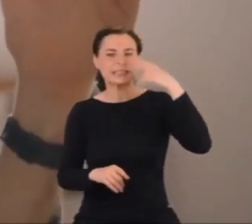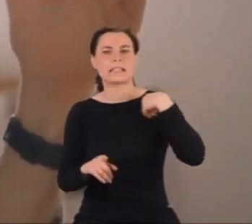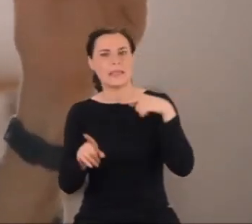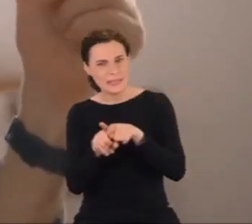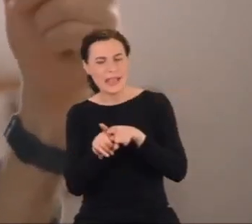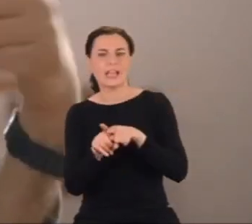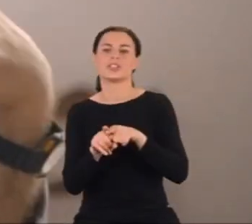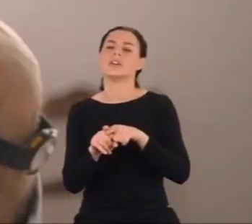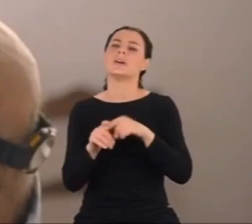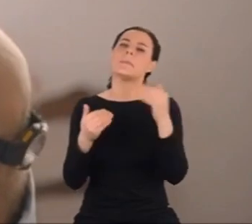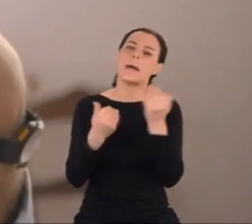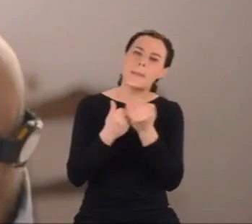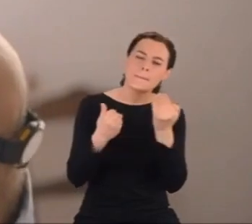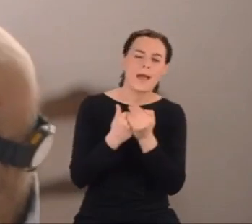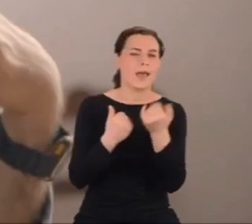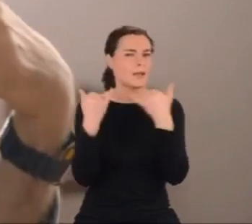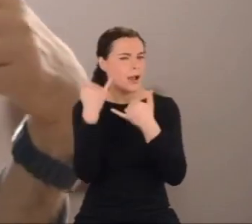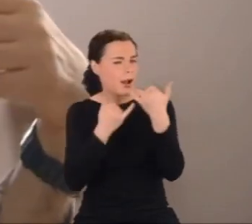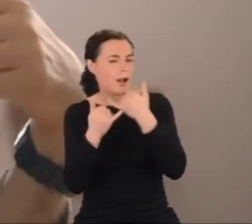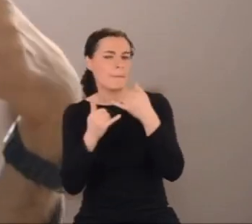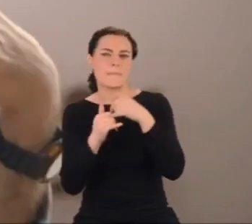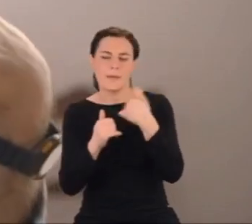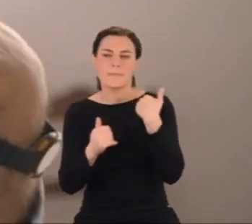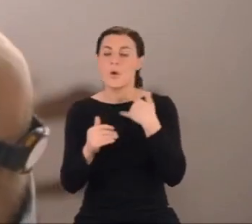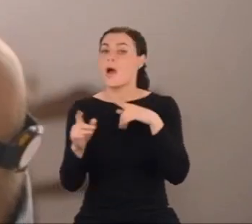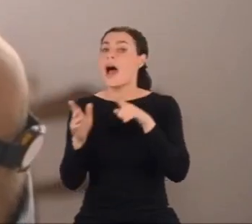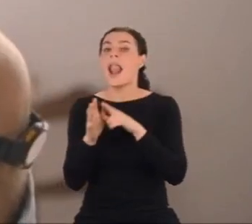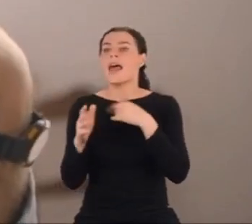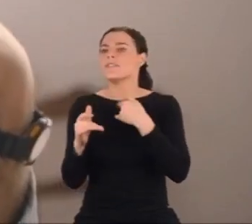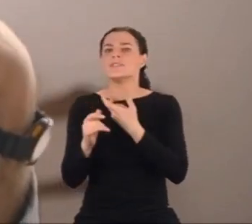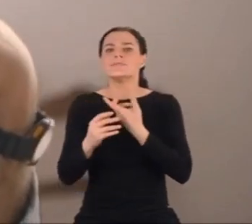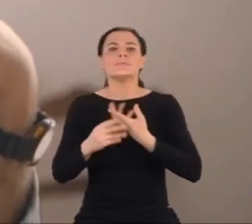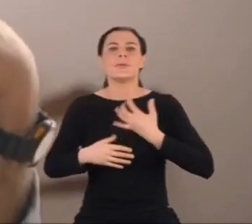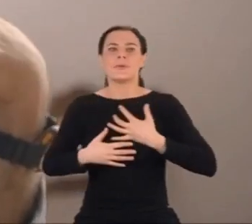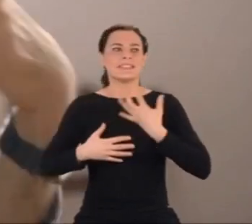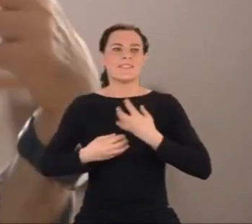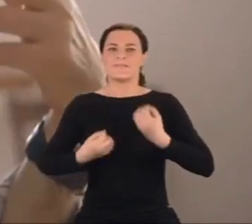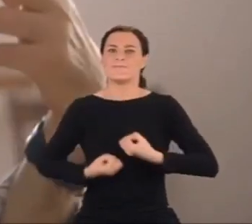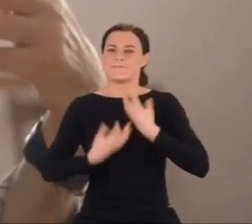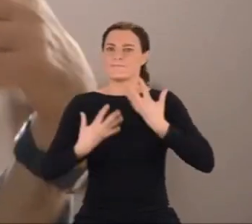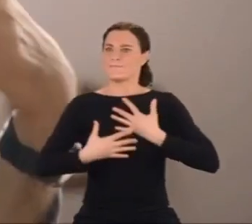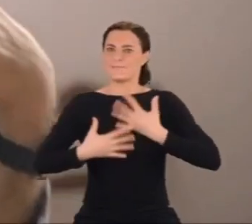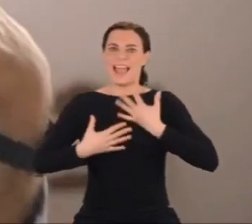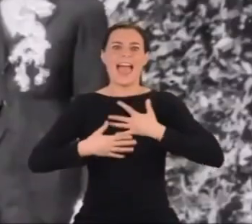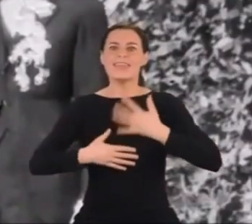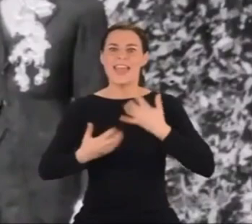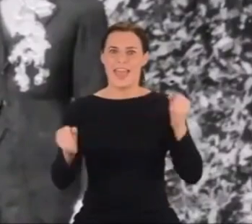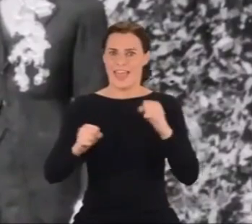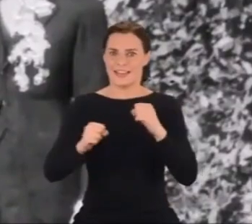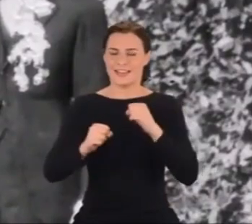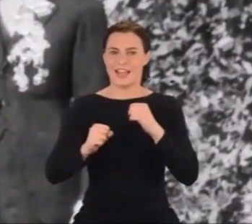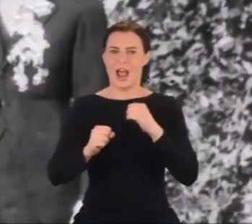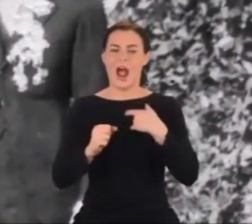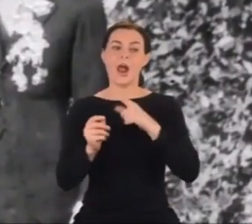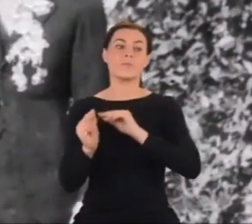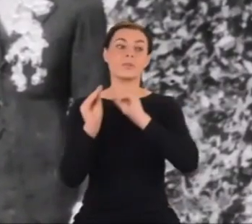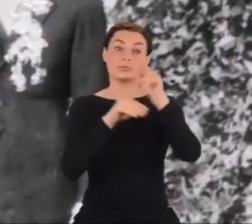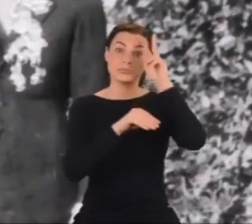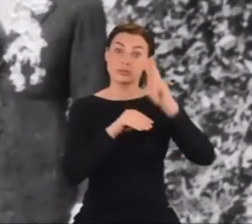naukom ścisłym. Wtedy jednak zapłonął w nim ogień kreatywności, który pochłonął wszystko.